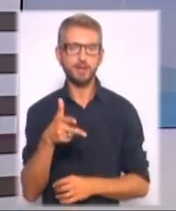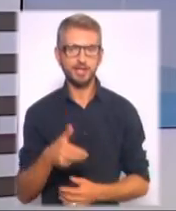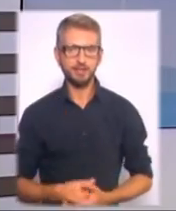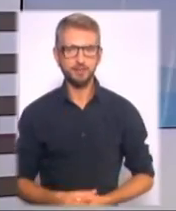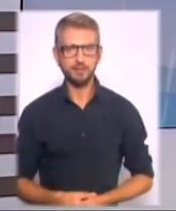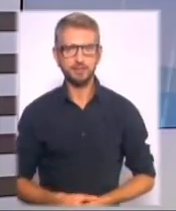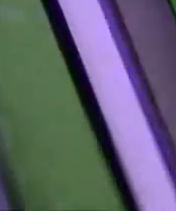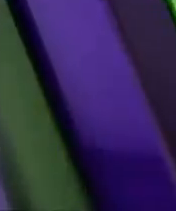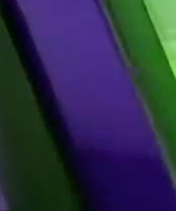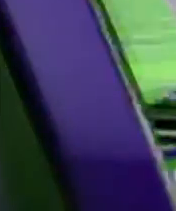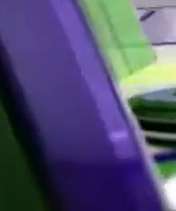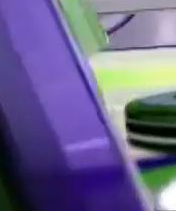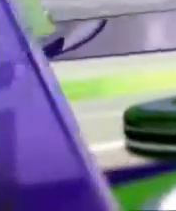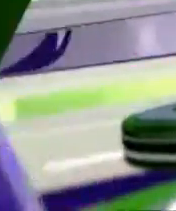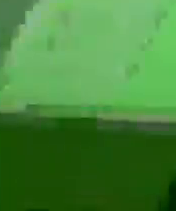«Київ».